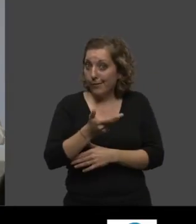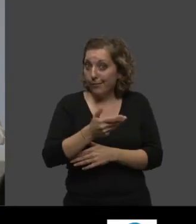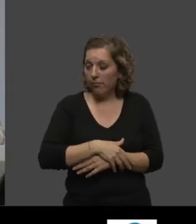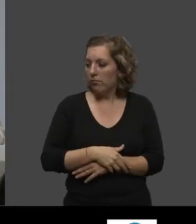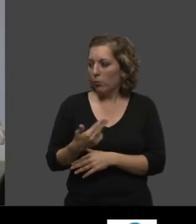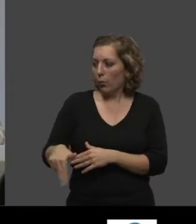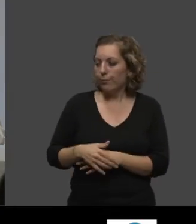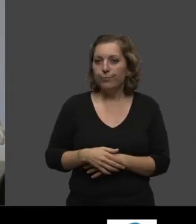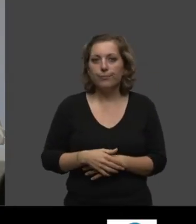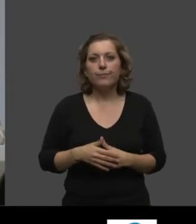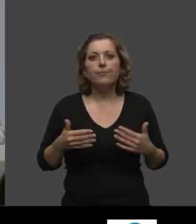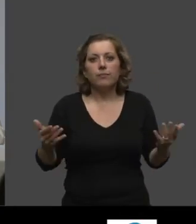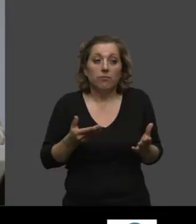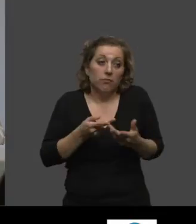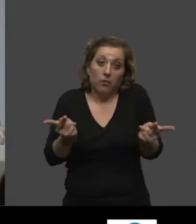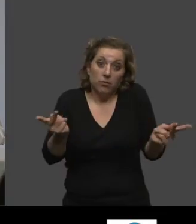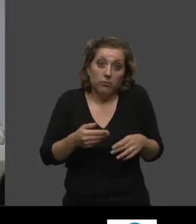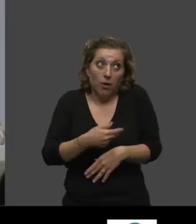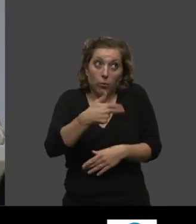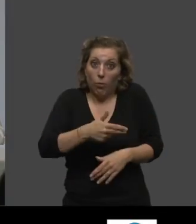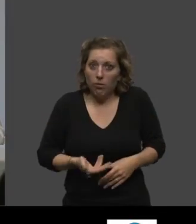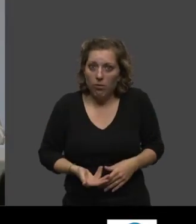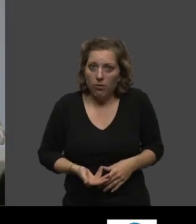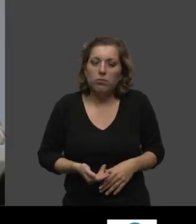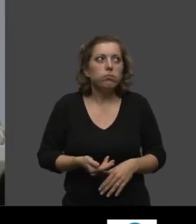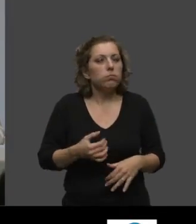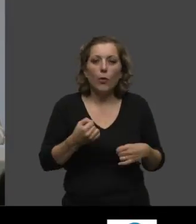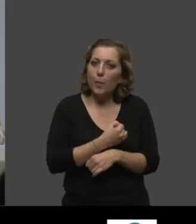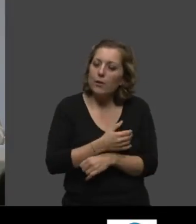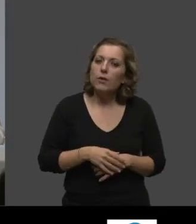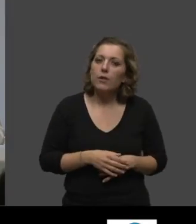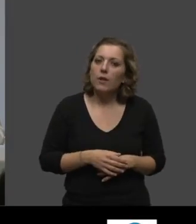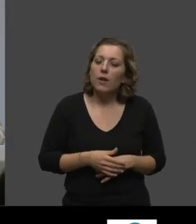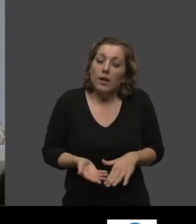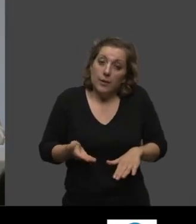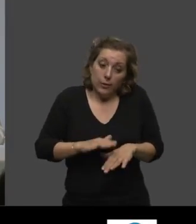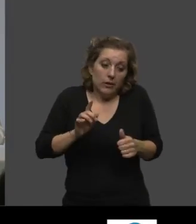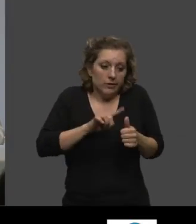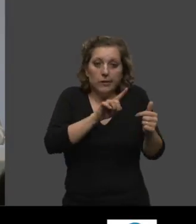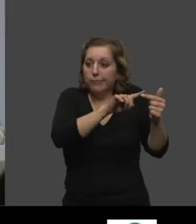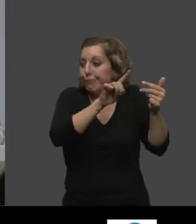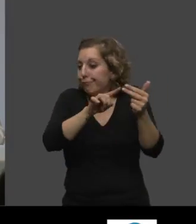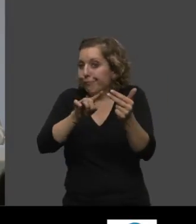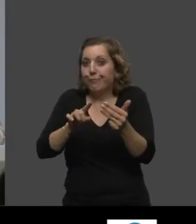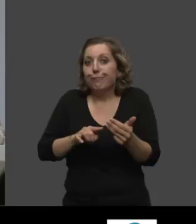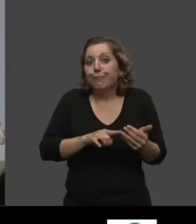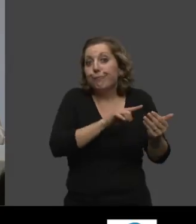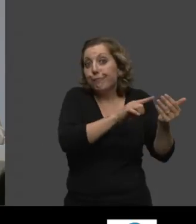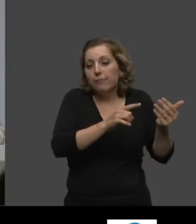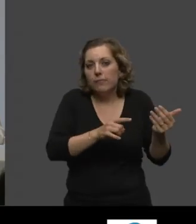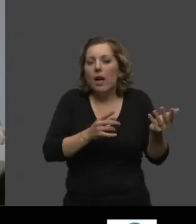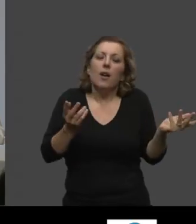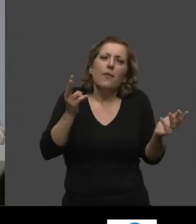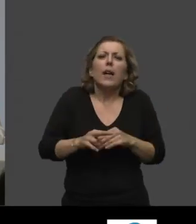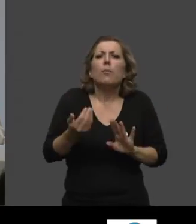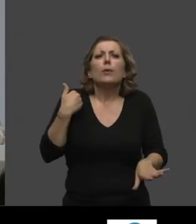répondu négativement, pour tout dire. Donc, c'est regrettable. Alors, voilà des choses qui font que... Alors,